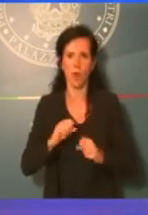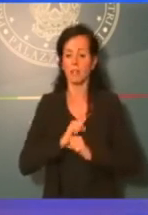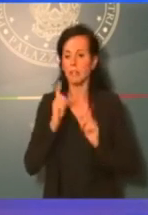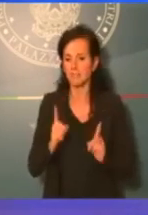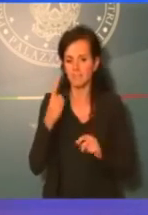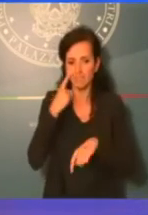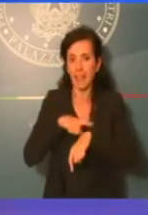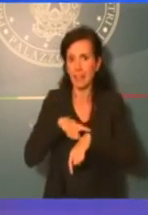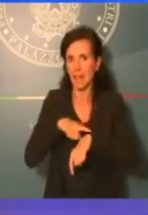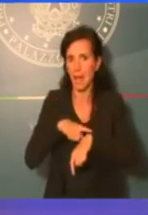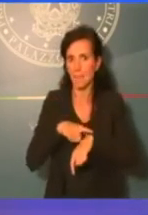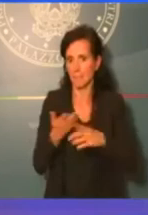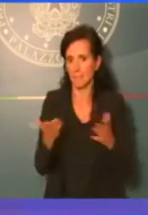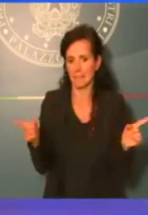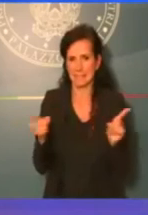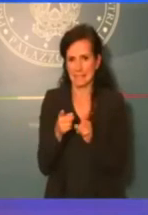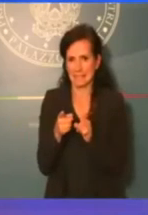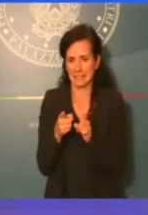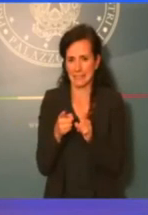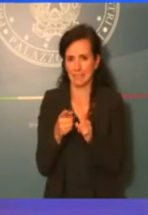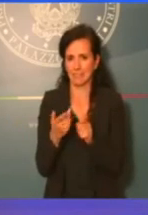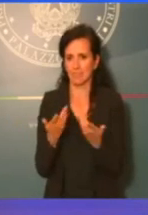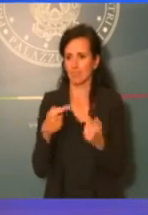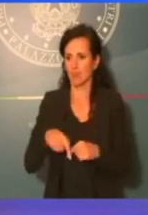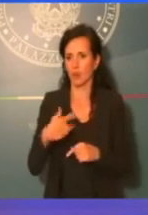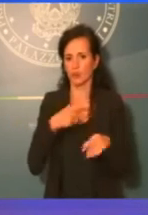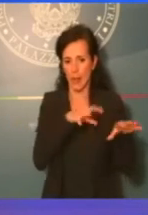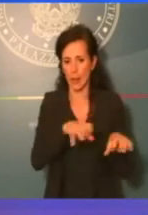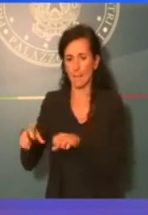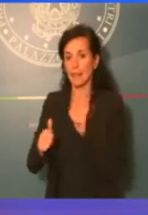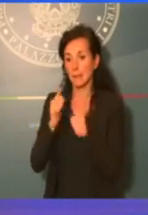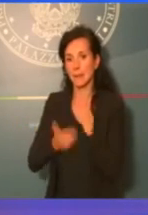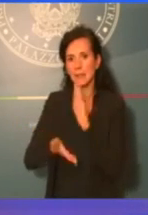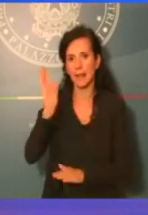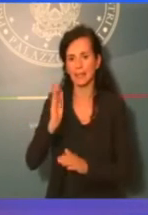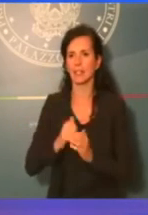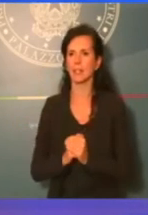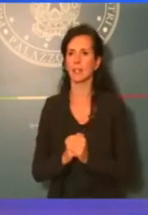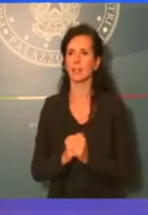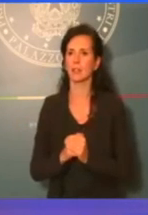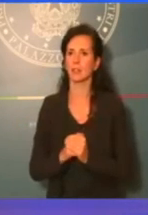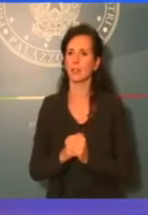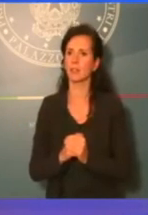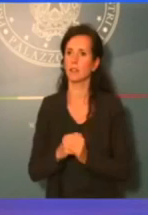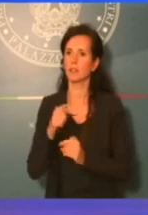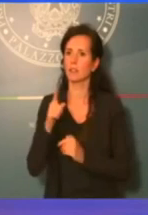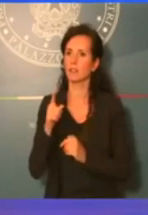stretti che abbiamo prima della partenza. Con Casaleggio? No,